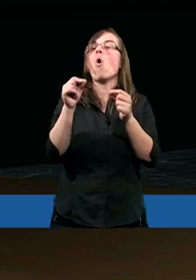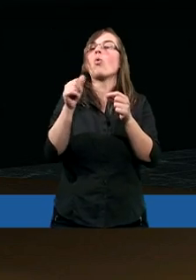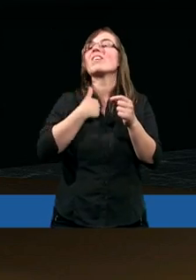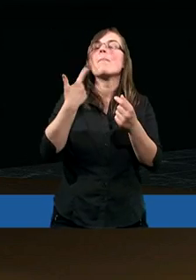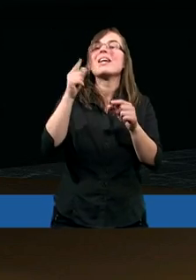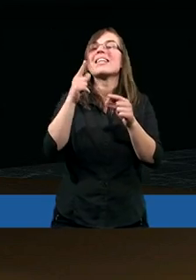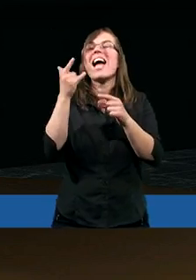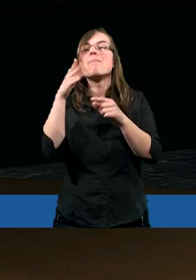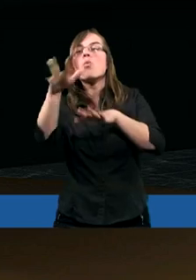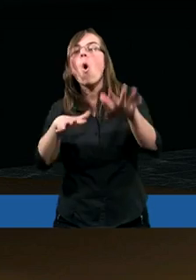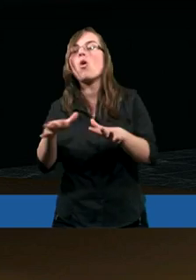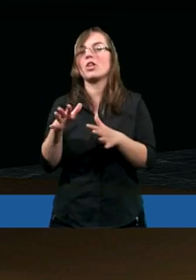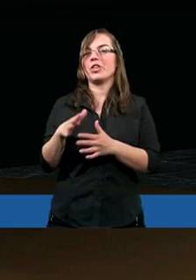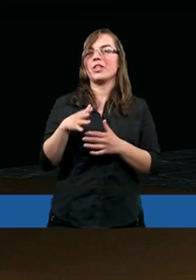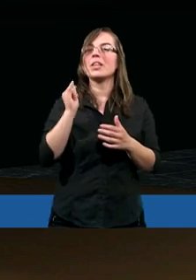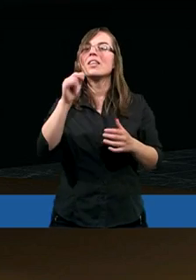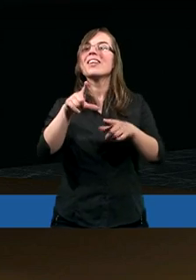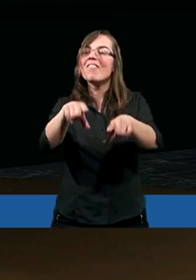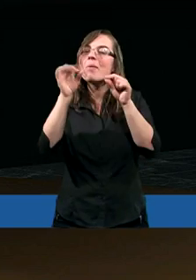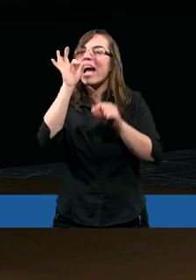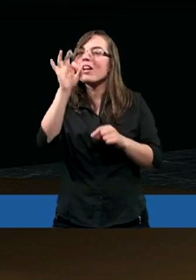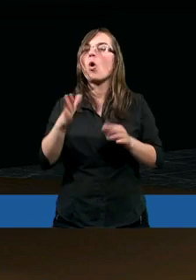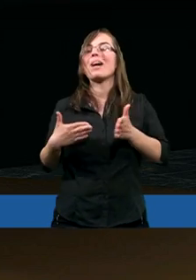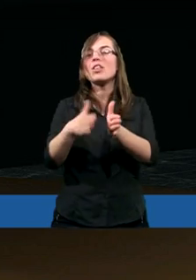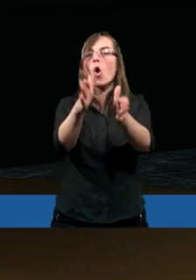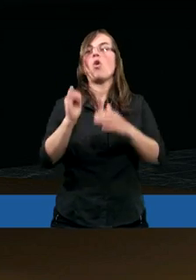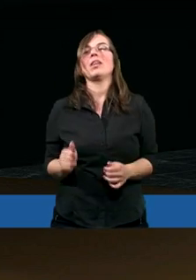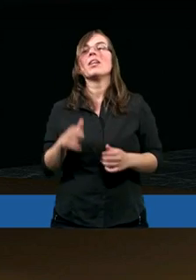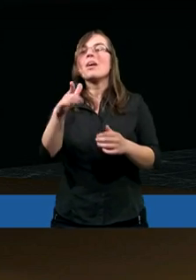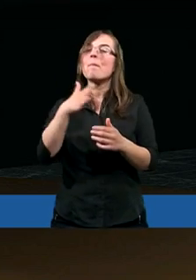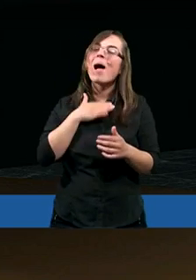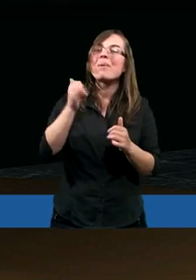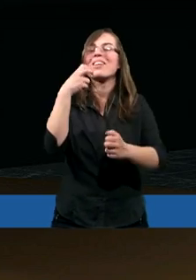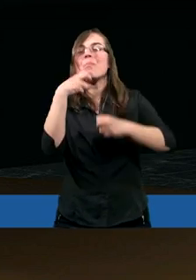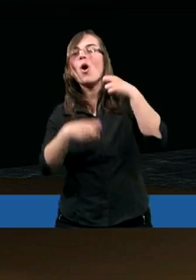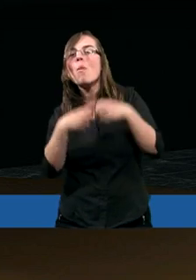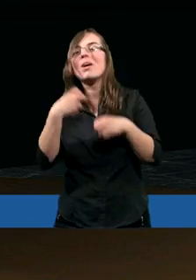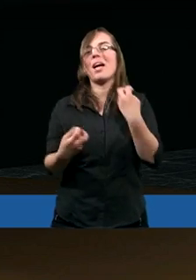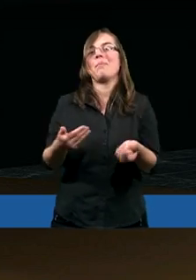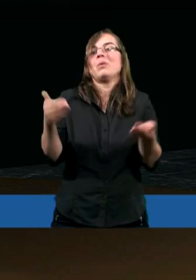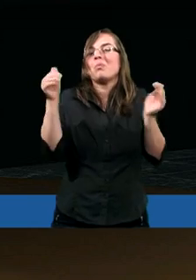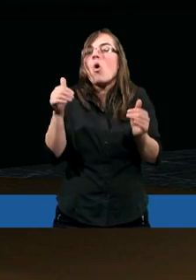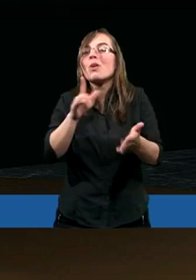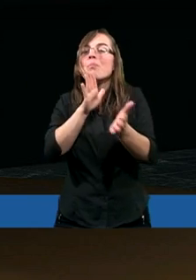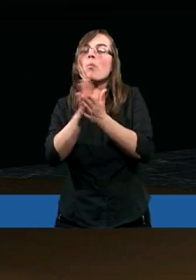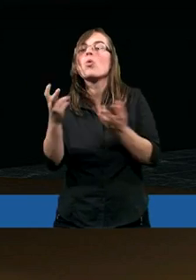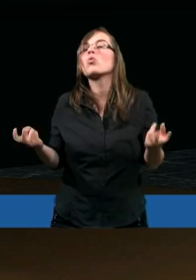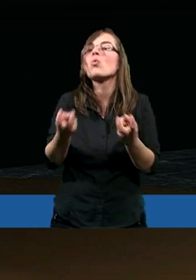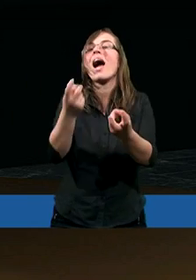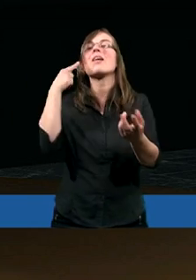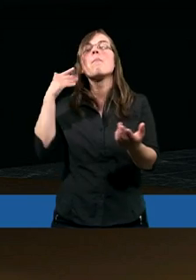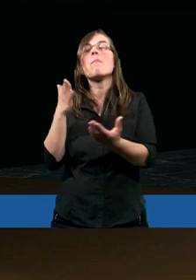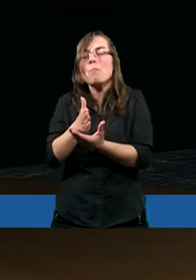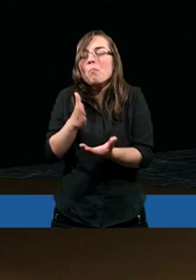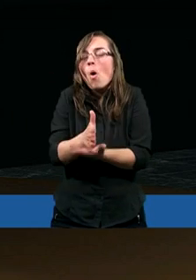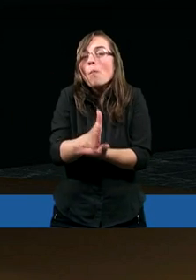nam pokazuje, że Bóg w naszym życiu i tu i teraz jest z nami. Kiedy mamy jakieś problemy, to możemy po prostu szukać pomocy